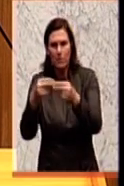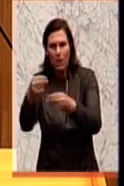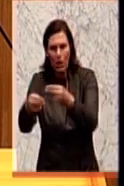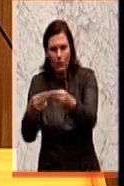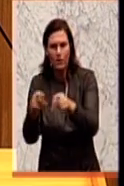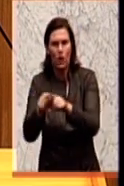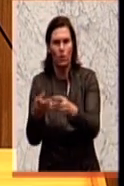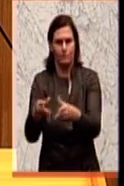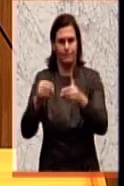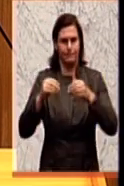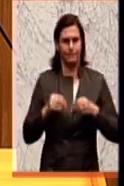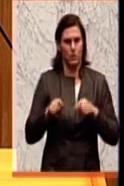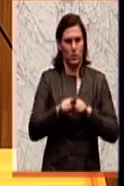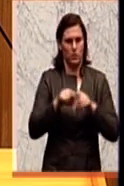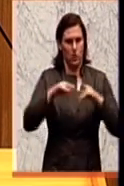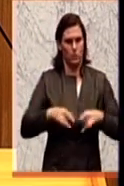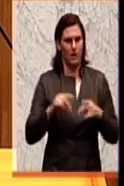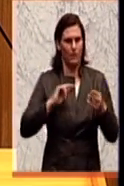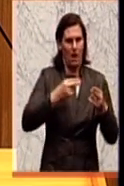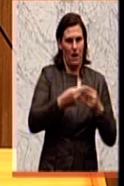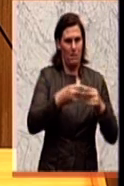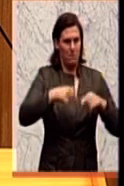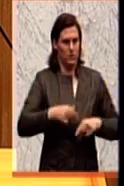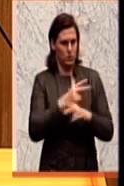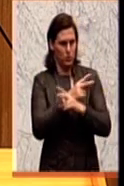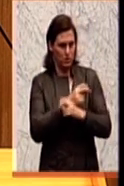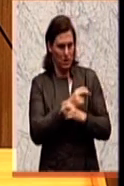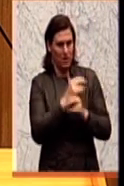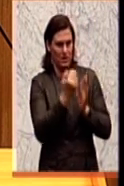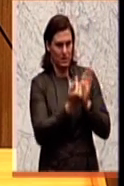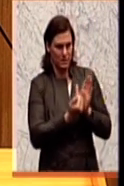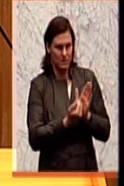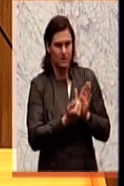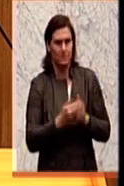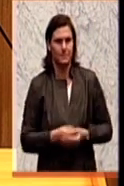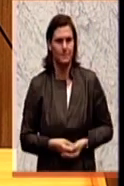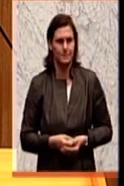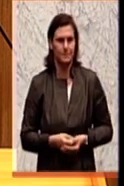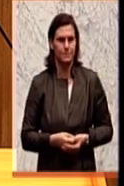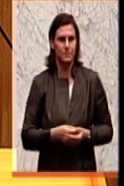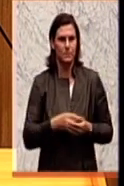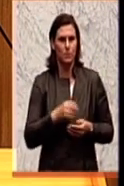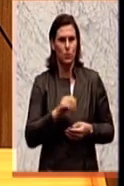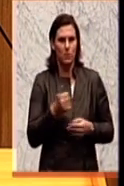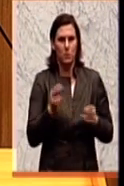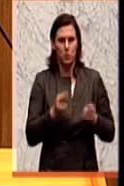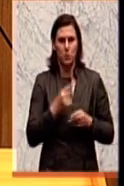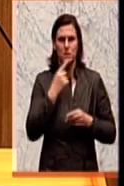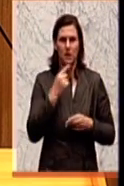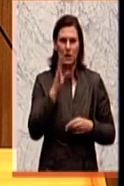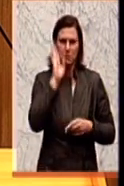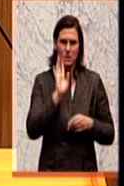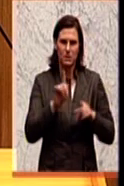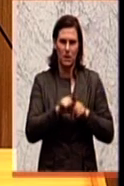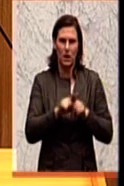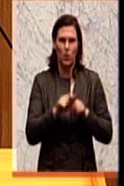verfassungsrechtliche Judikatur zurückgegriffen werden. Lassen Sie mich zur Untermauerung des eben Gesagten kurz auch auf die Erläuterungen zum